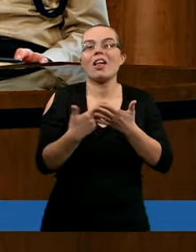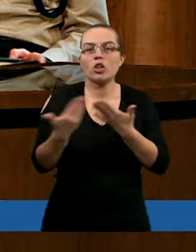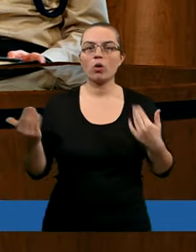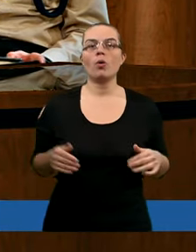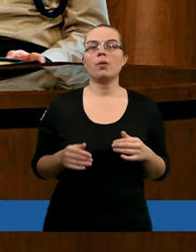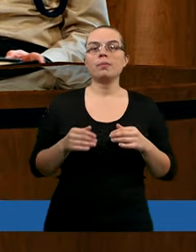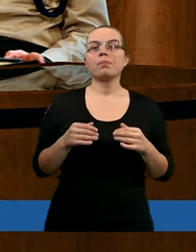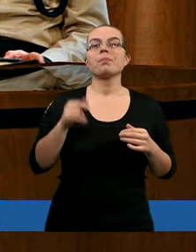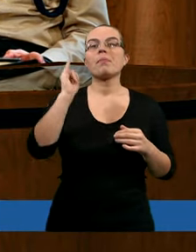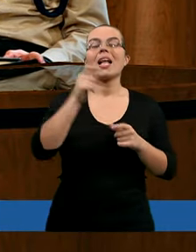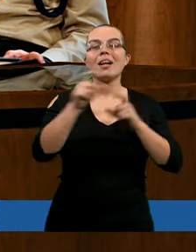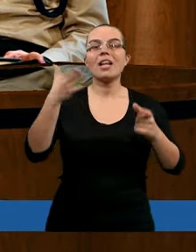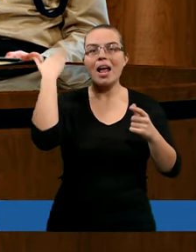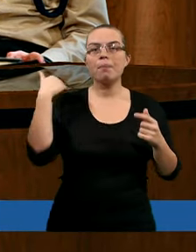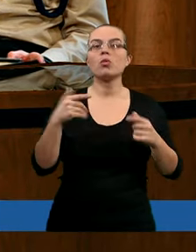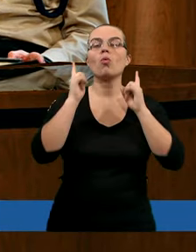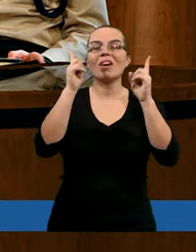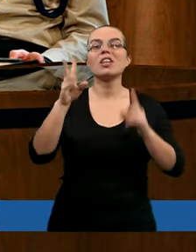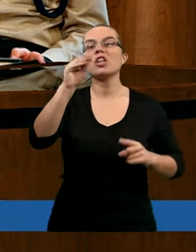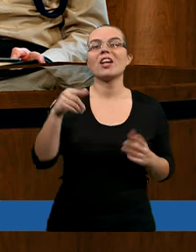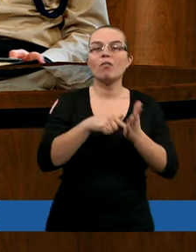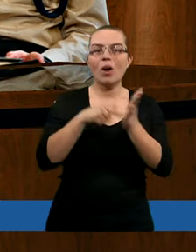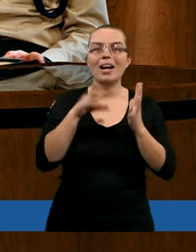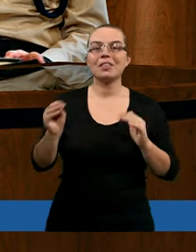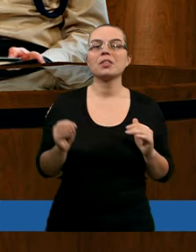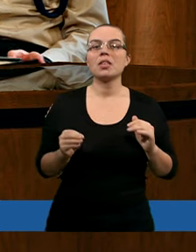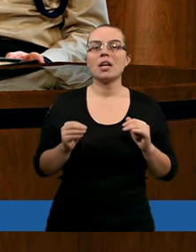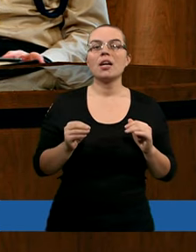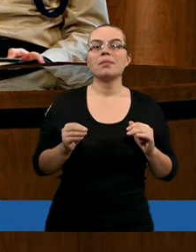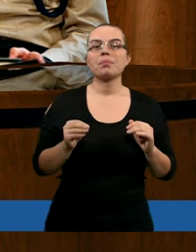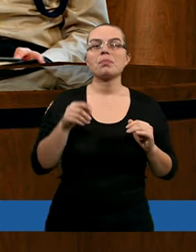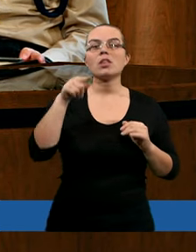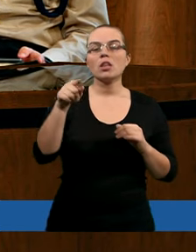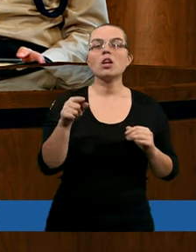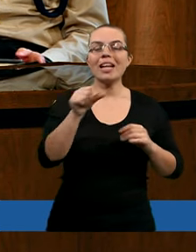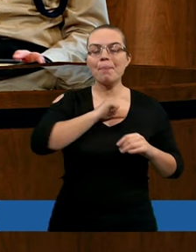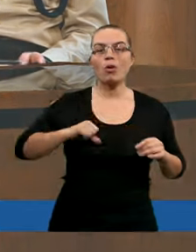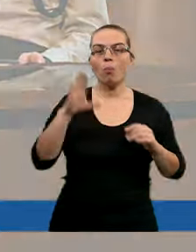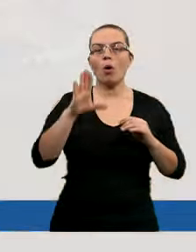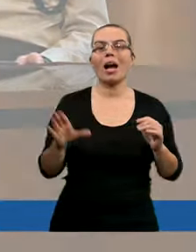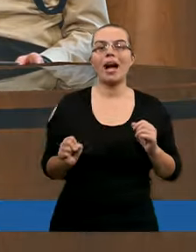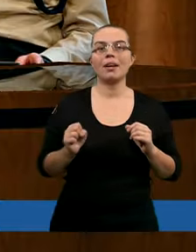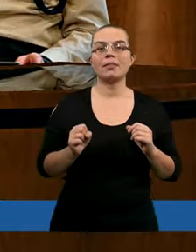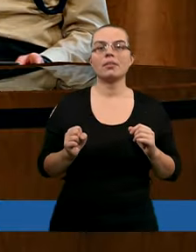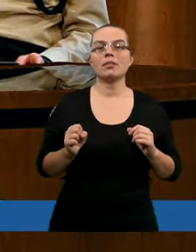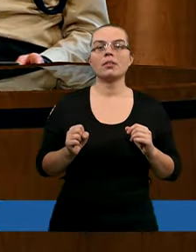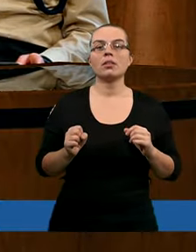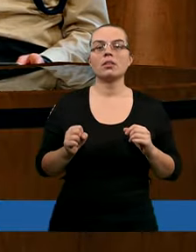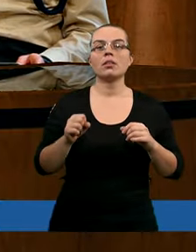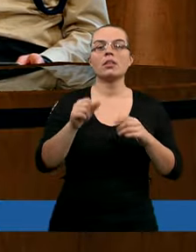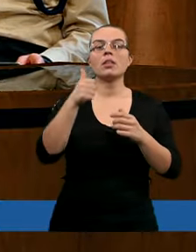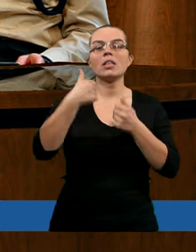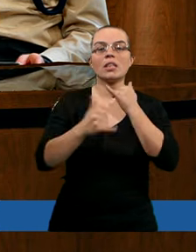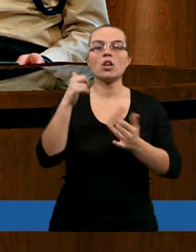Czy miał jakieś podstawy, żeby uważać, że właśnie coś więcej go jeszcze może czekać? To znaczy,